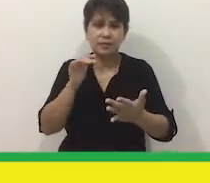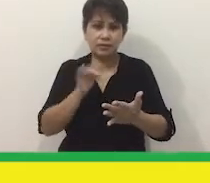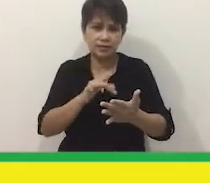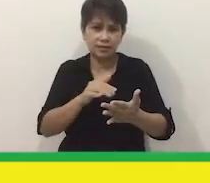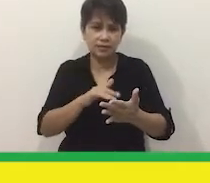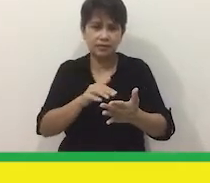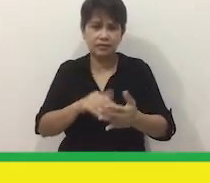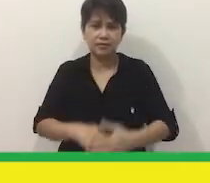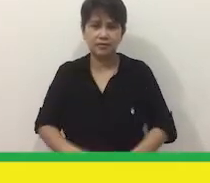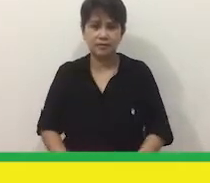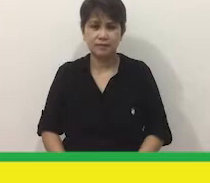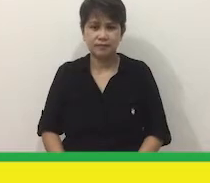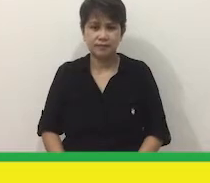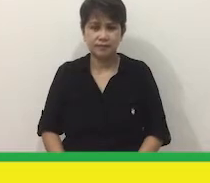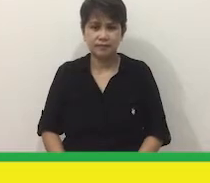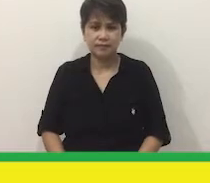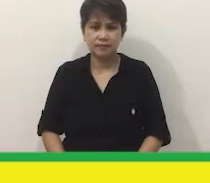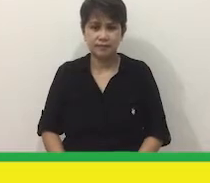UP Los Manos po